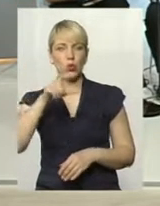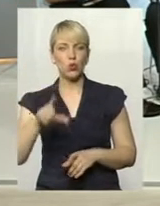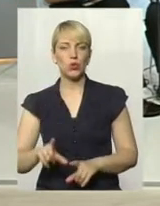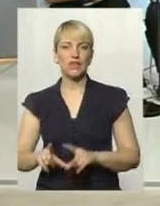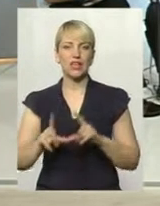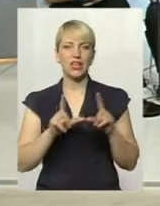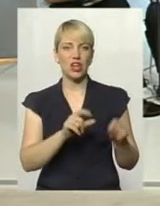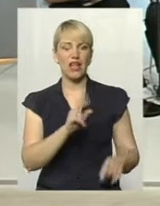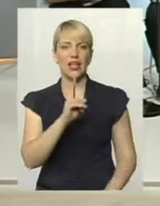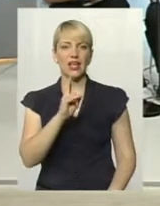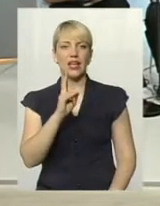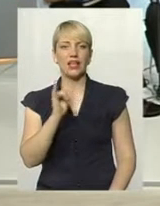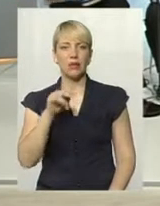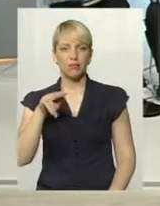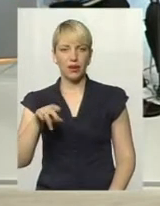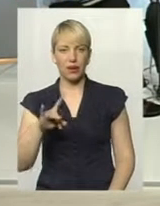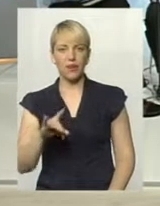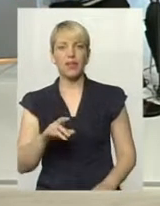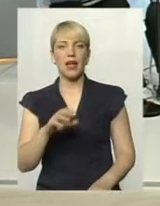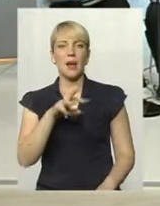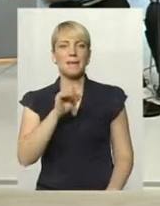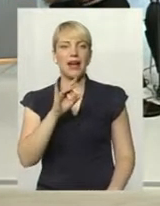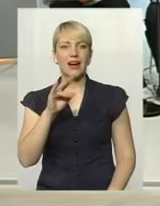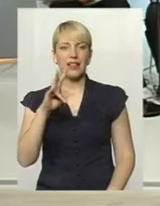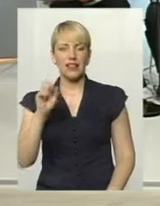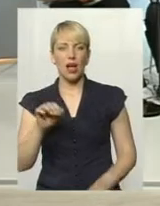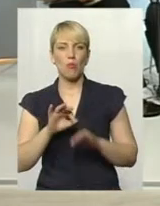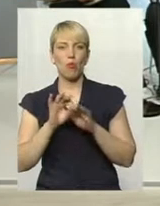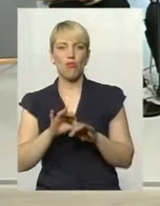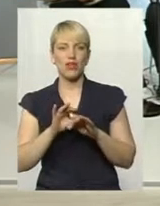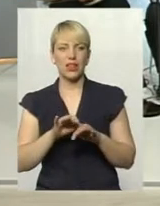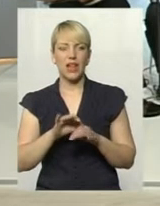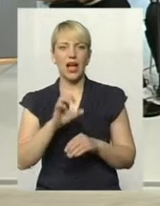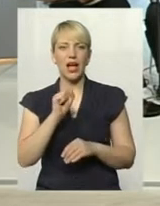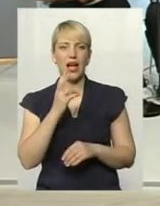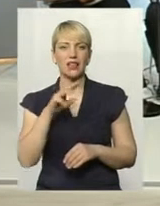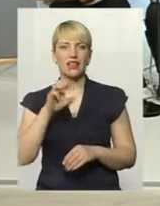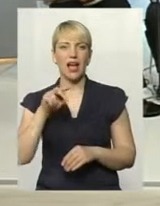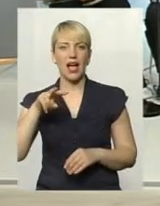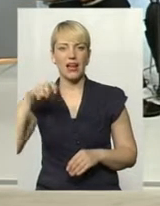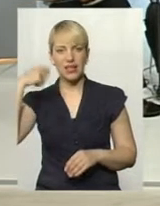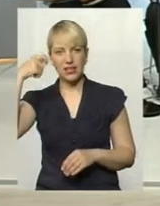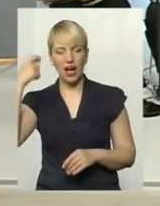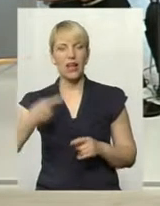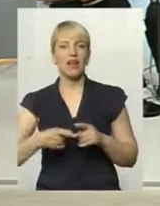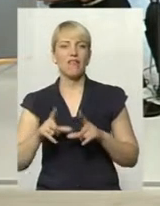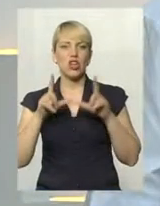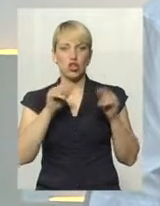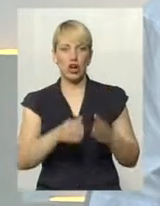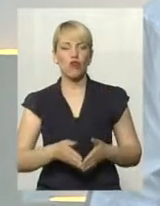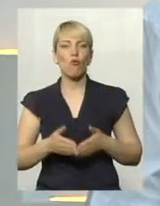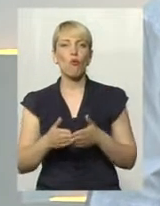на Кіпр, та же Марина провела в Анталії кілька навчально-тренувальних зборів. Виїжджають і в Португалію,